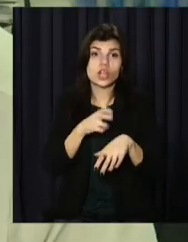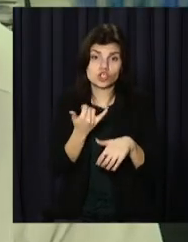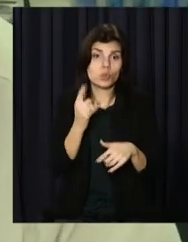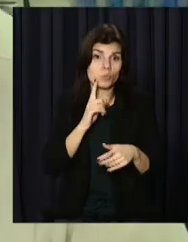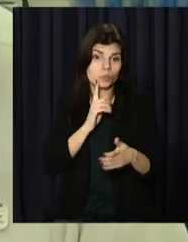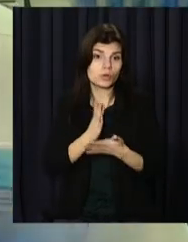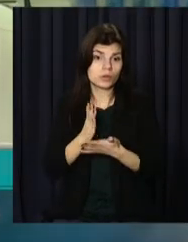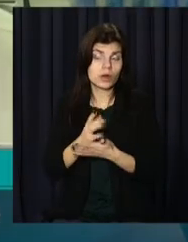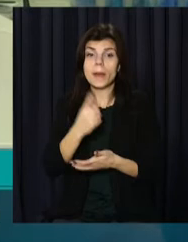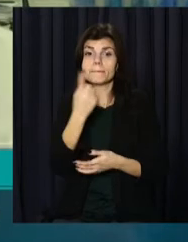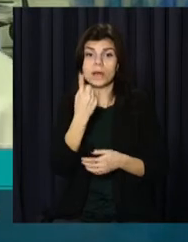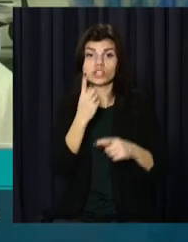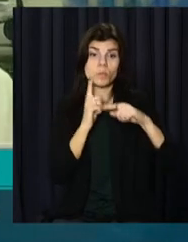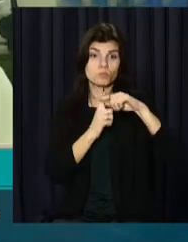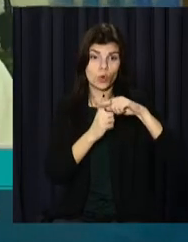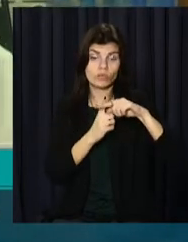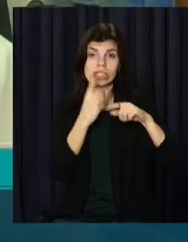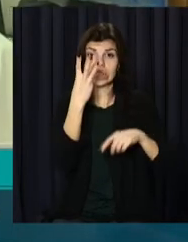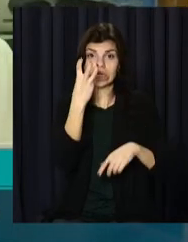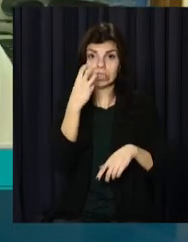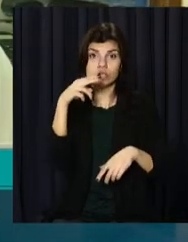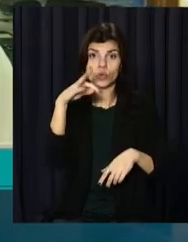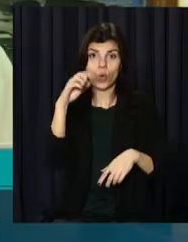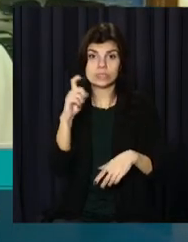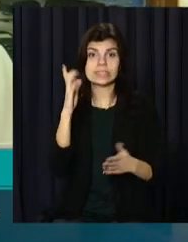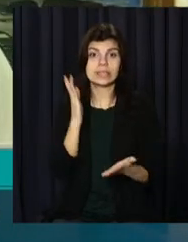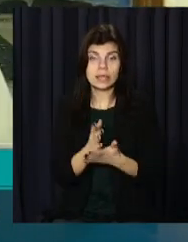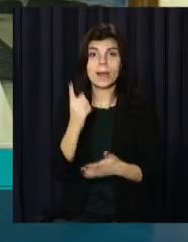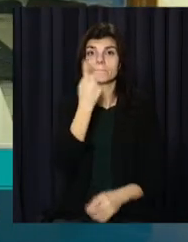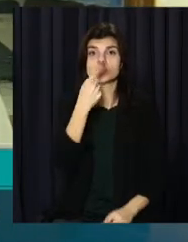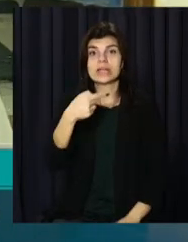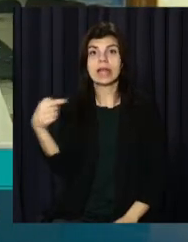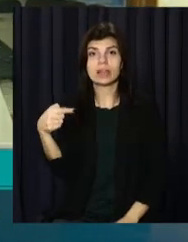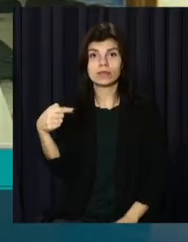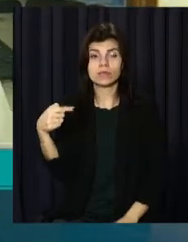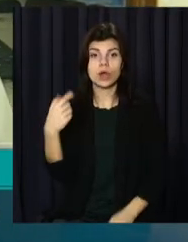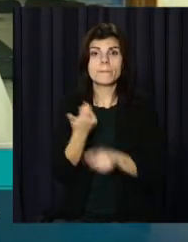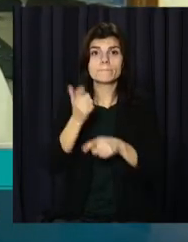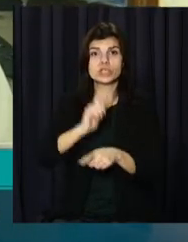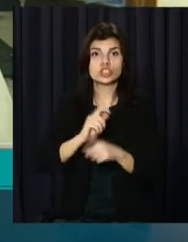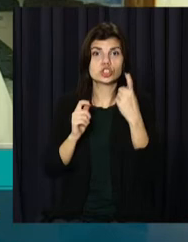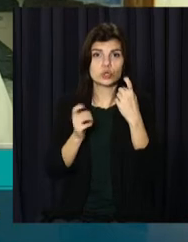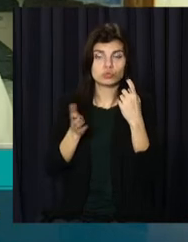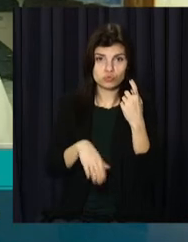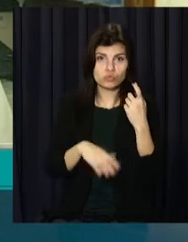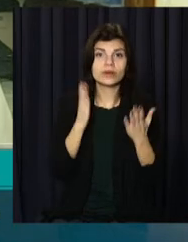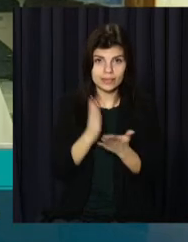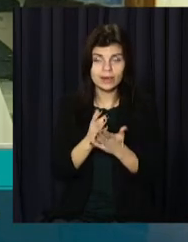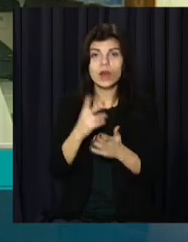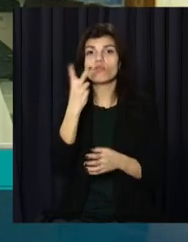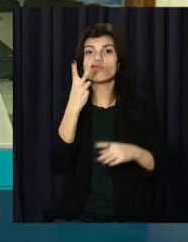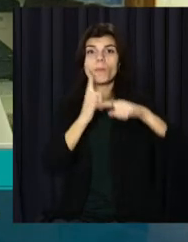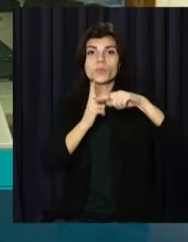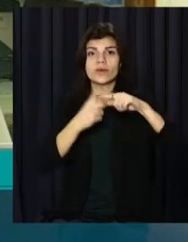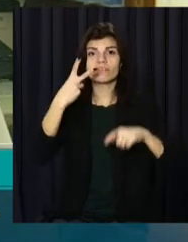Перший позитивний 300 доз, перший негативний більше 100 доз, другий позитивний